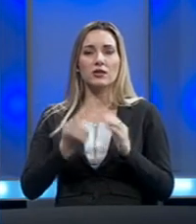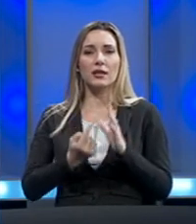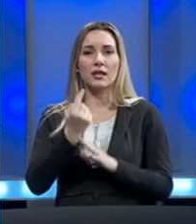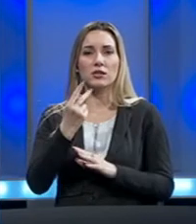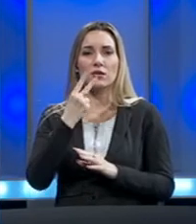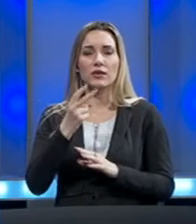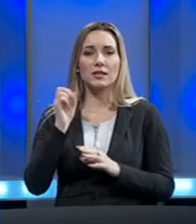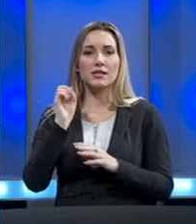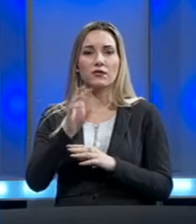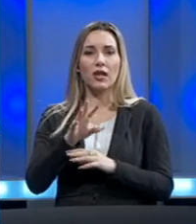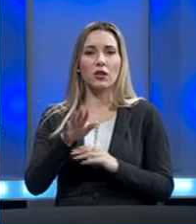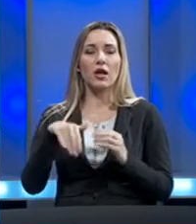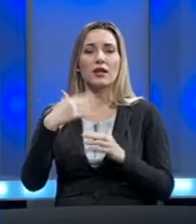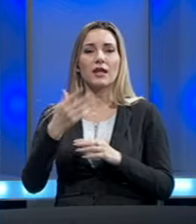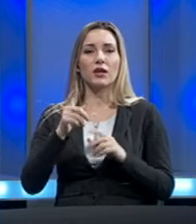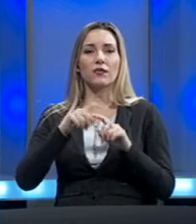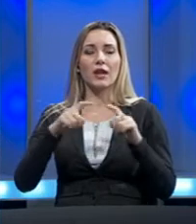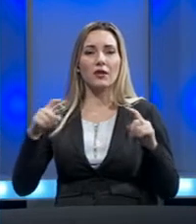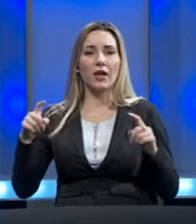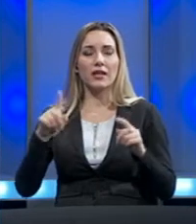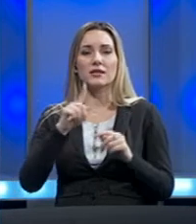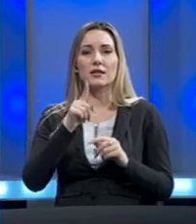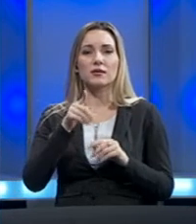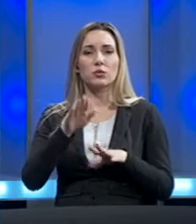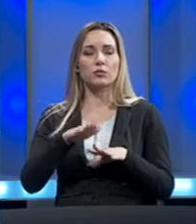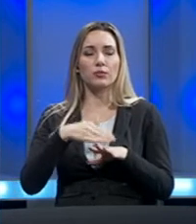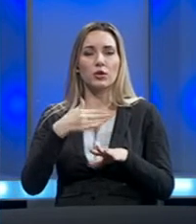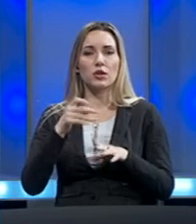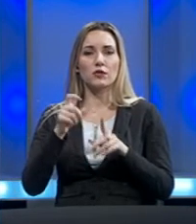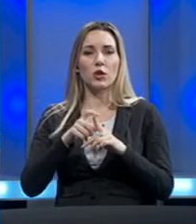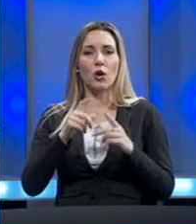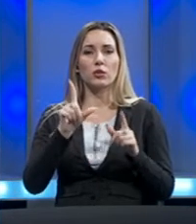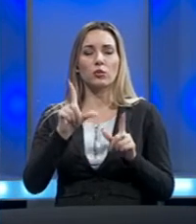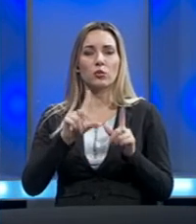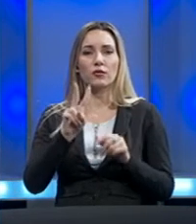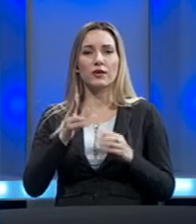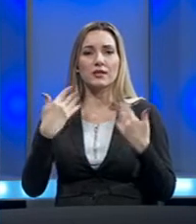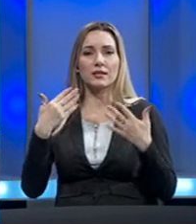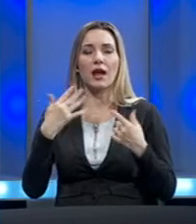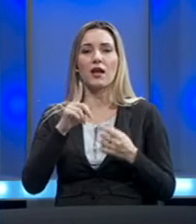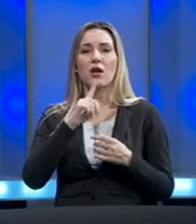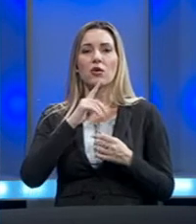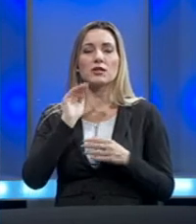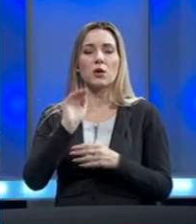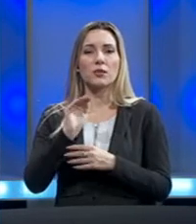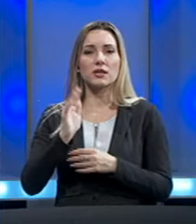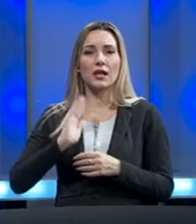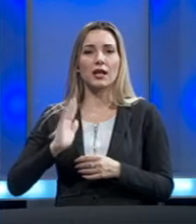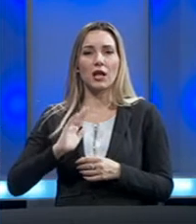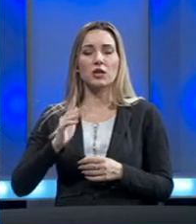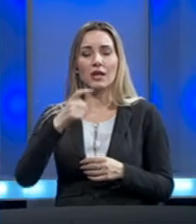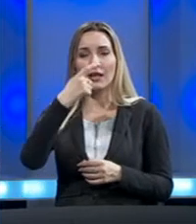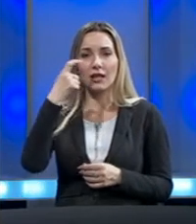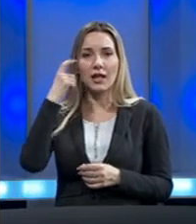vidi svjetlost, te frekvencije koje su iznad svjetlosti, počejuši od uve zraka, na koje se upozoravaju građani ljeti,